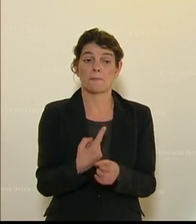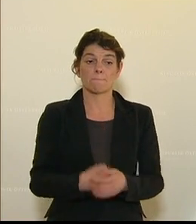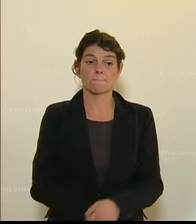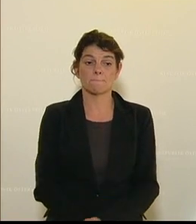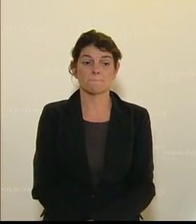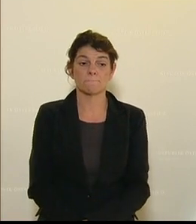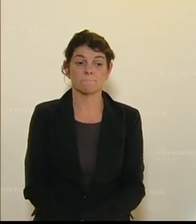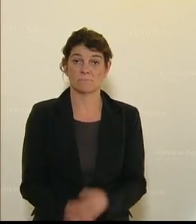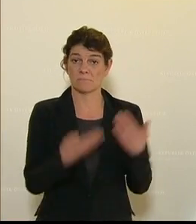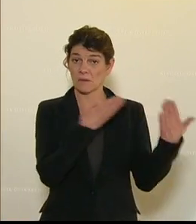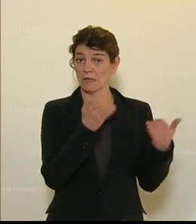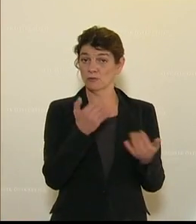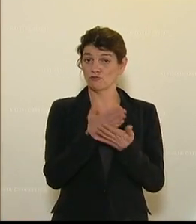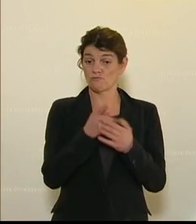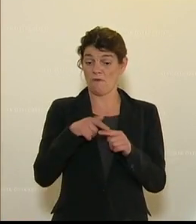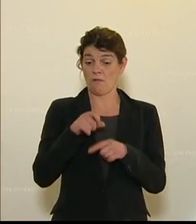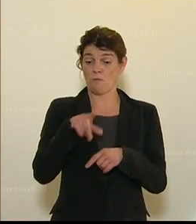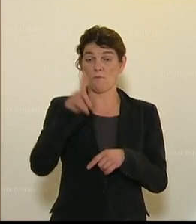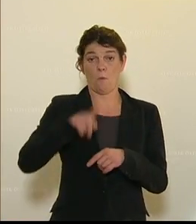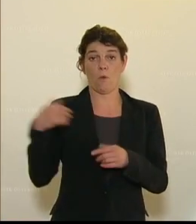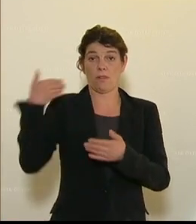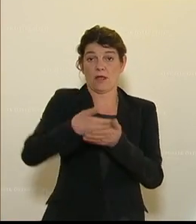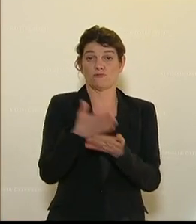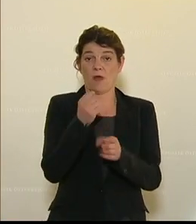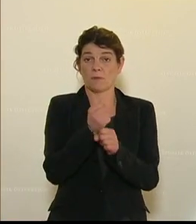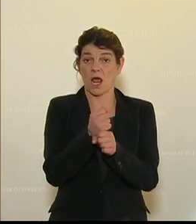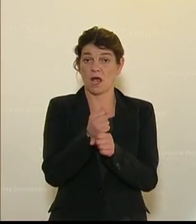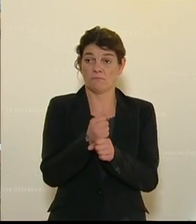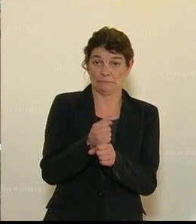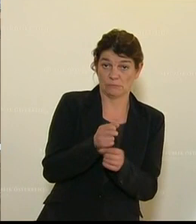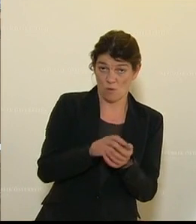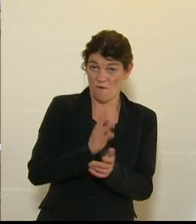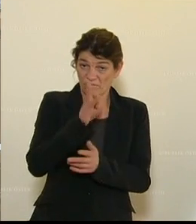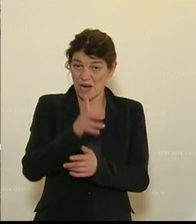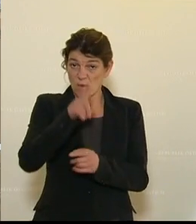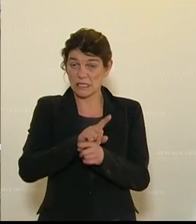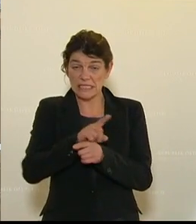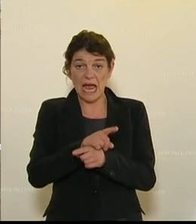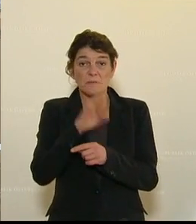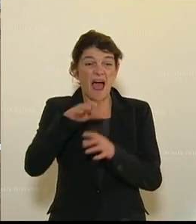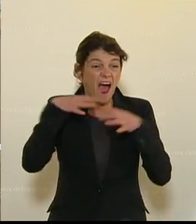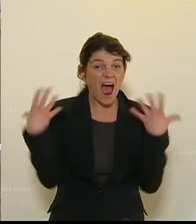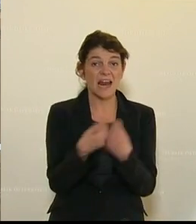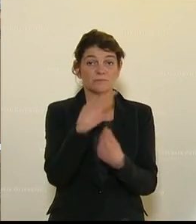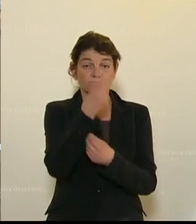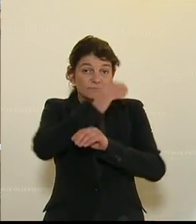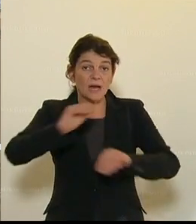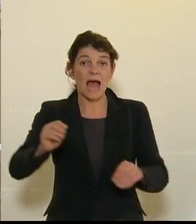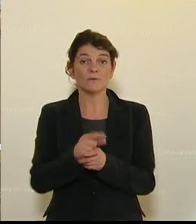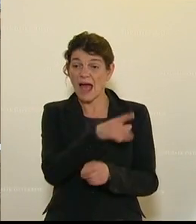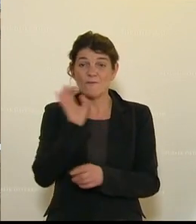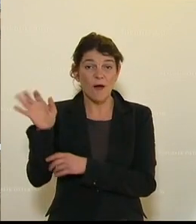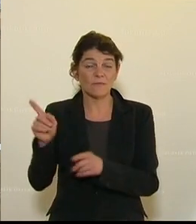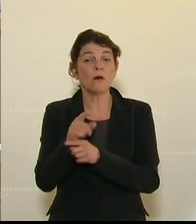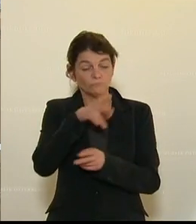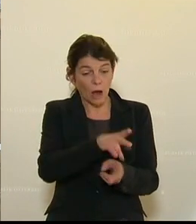Nichtsdestotrotz, Sie sind jetzt mittlerweile auch bald zwölf Monate im Amt, also vier haben Sie noch, um all das, was Sie angekündigt haben, uns vorwerfen, auch